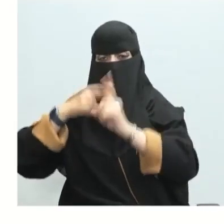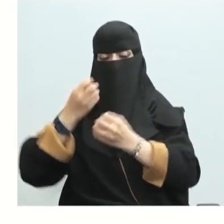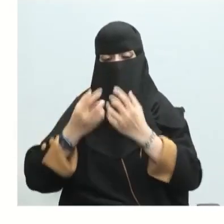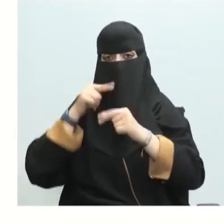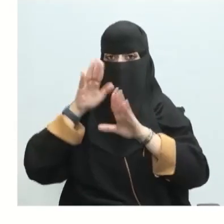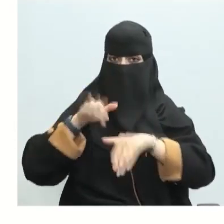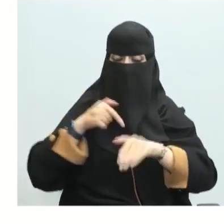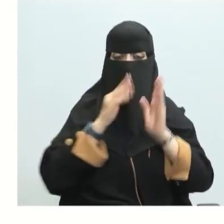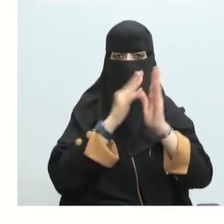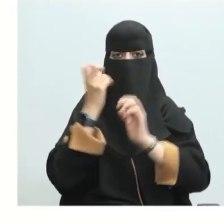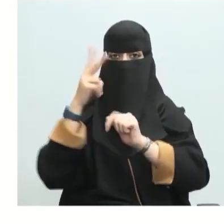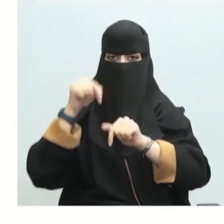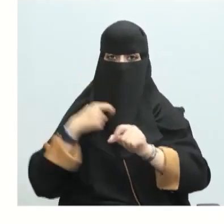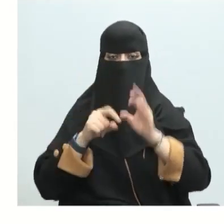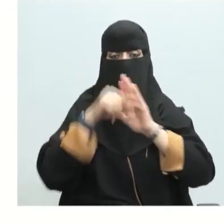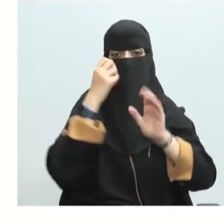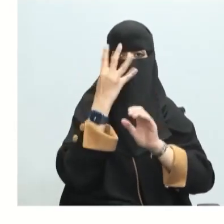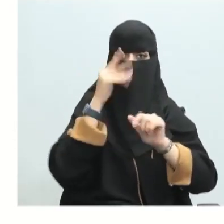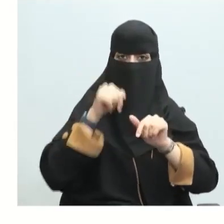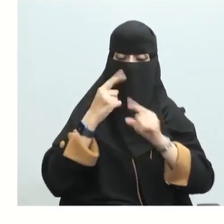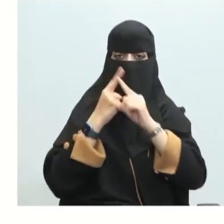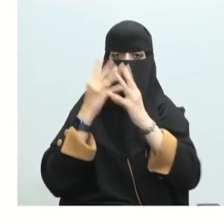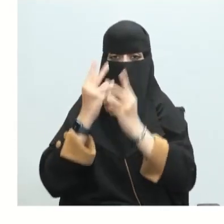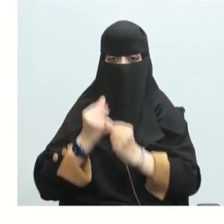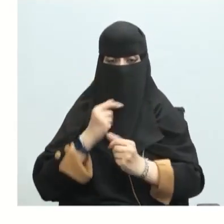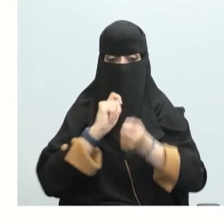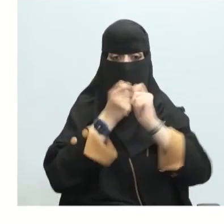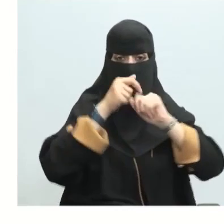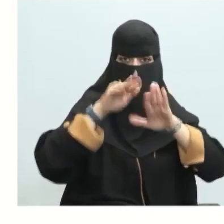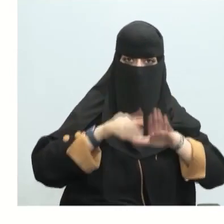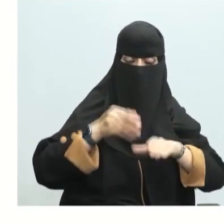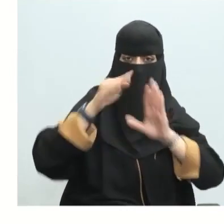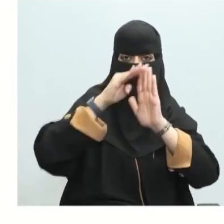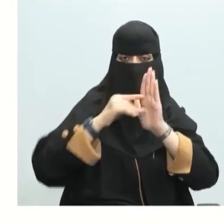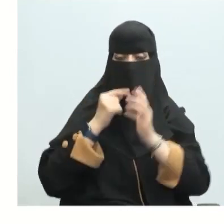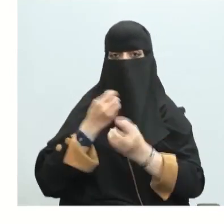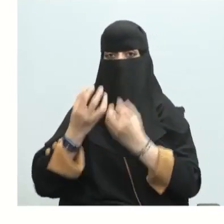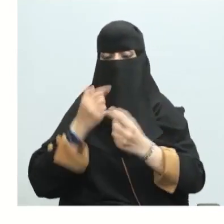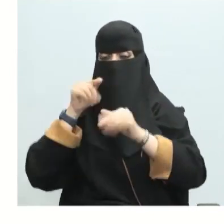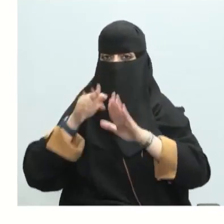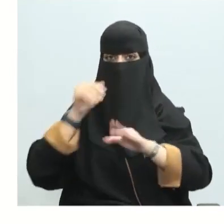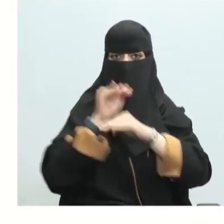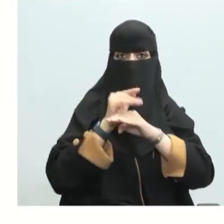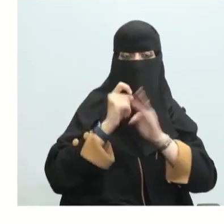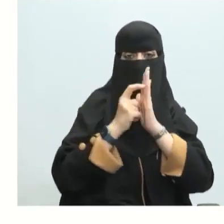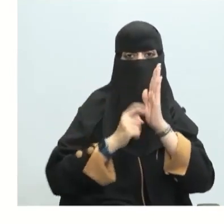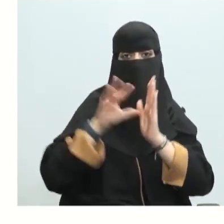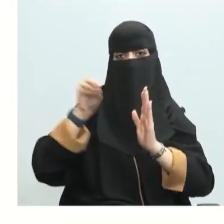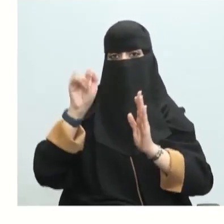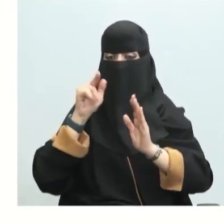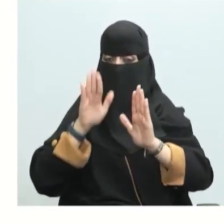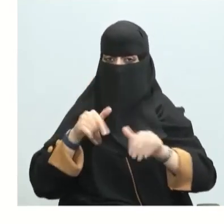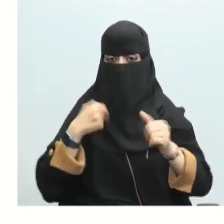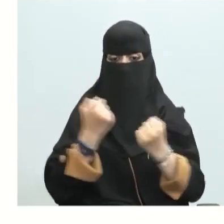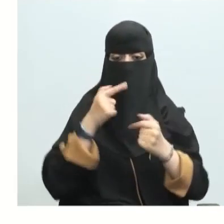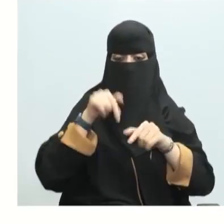نحن في الباب الثاني وصلنا إلى الدرس الرابع حساب التغير في المحتوى الحراري تعلمنا قانون هس وطبقنا عليه مسائل تدريبية